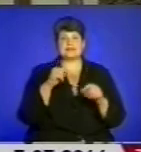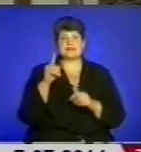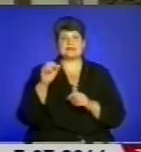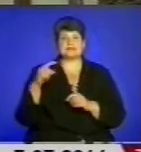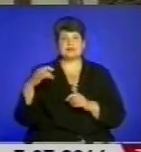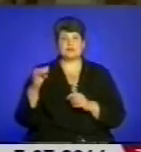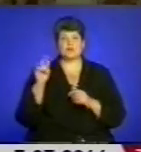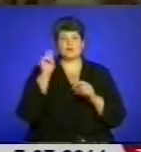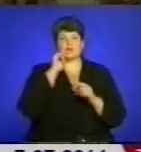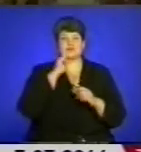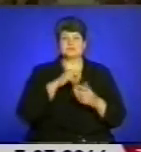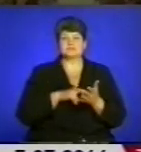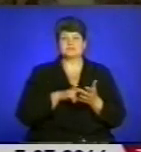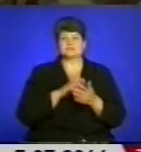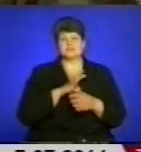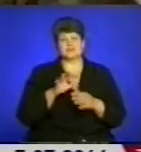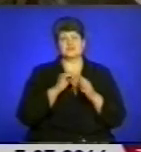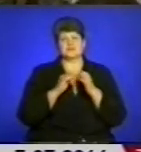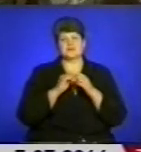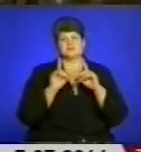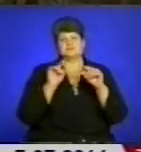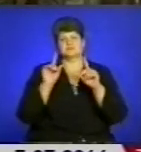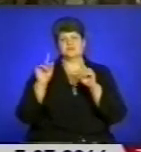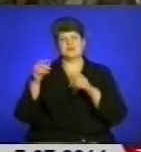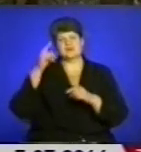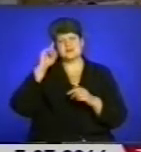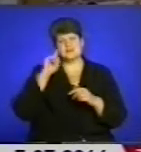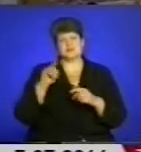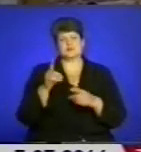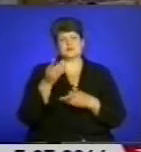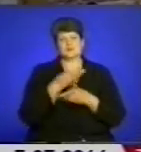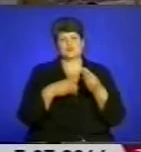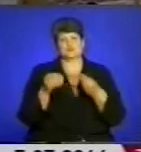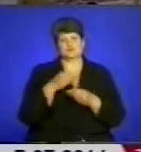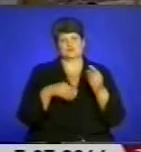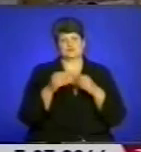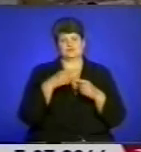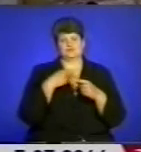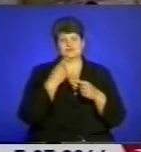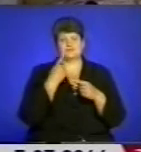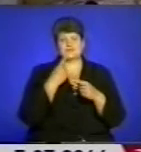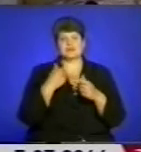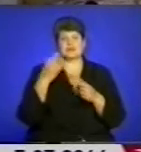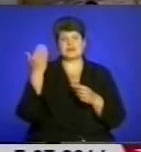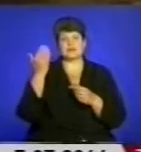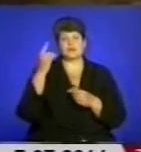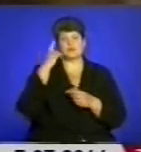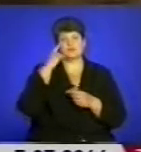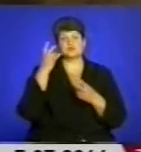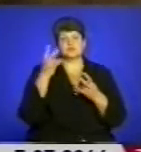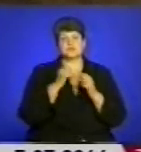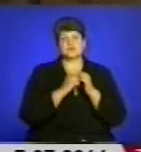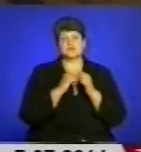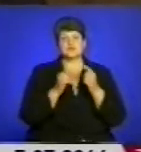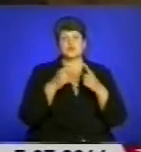боялися. Адже часто подорожують Україною і знають про штучно створені стереотипи. На їхню думку, потрібно частіше